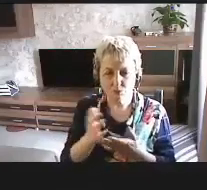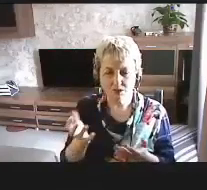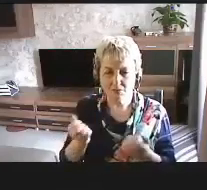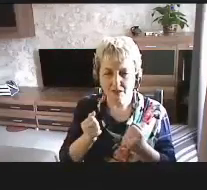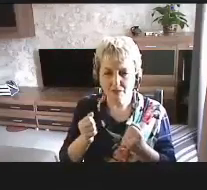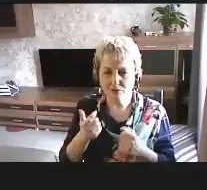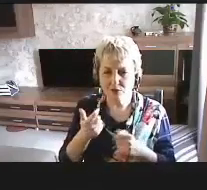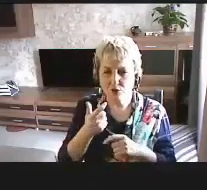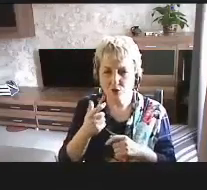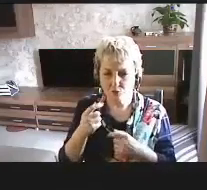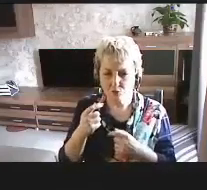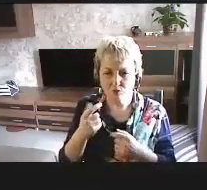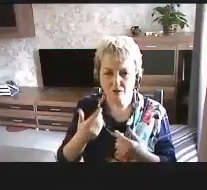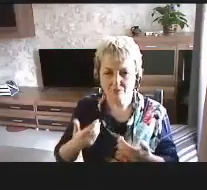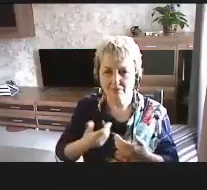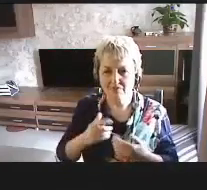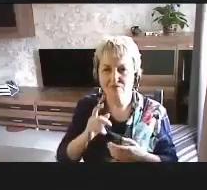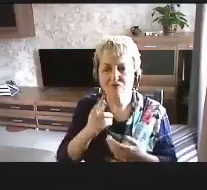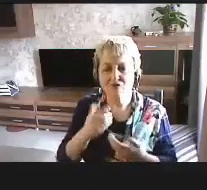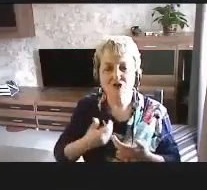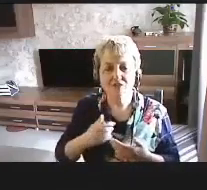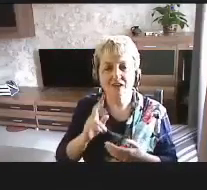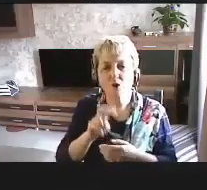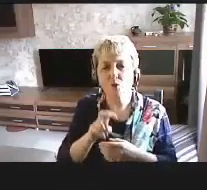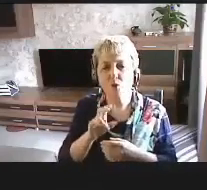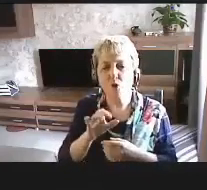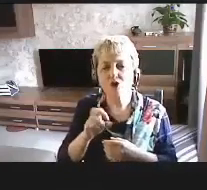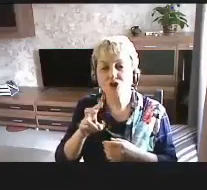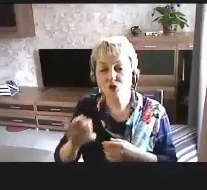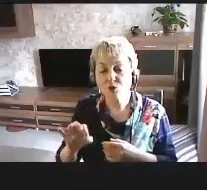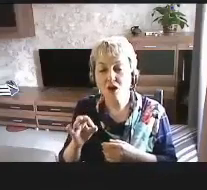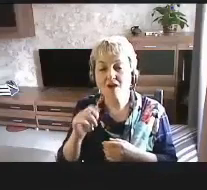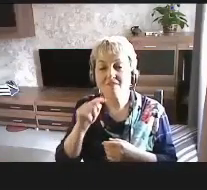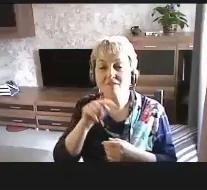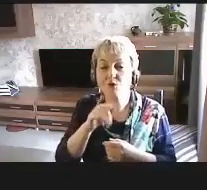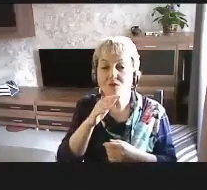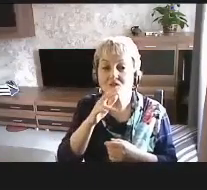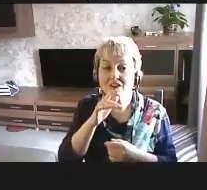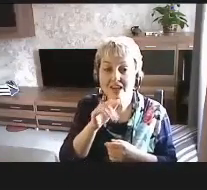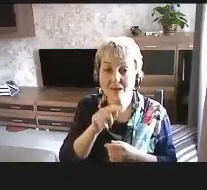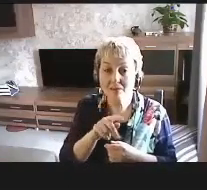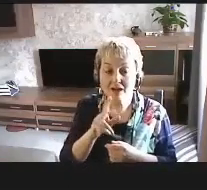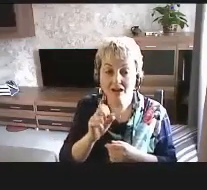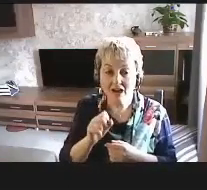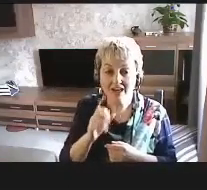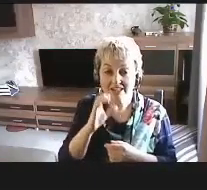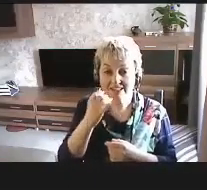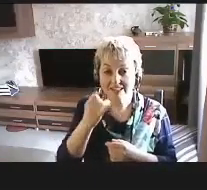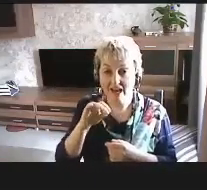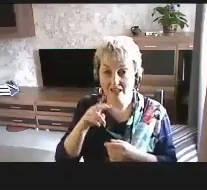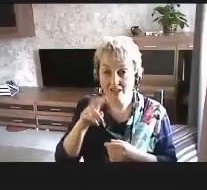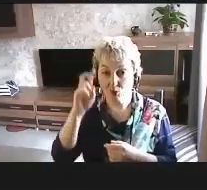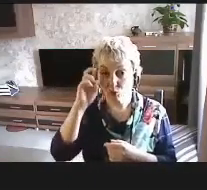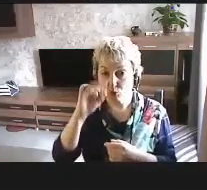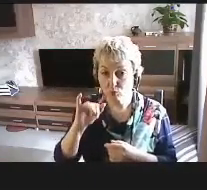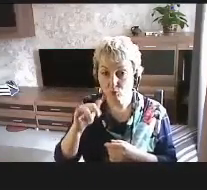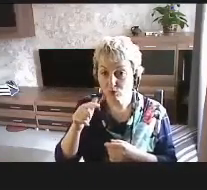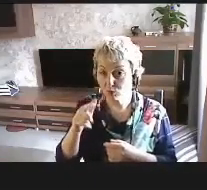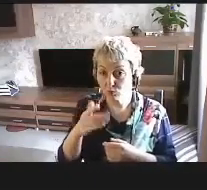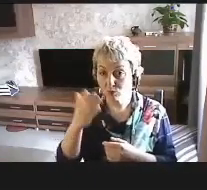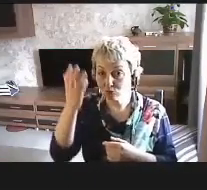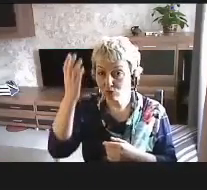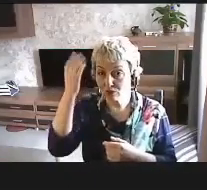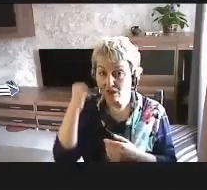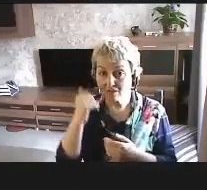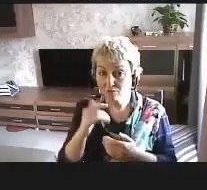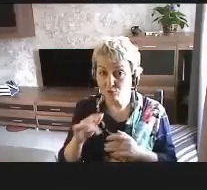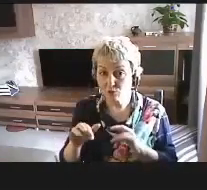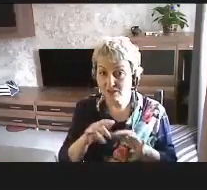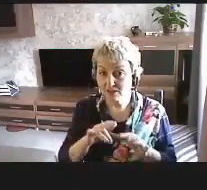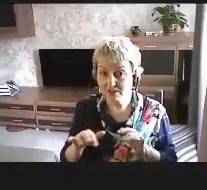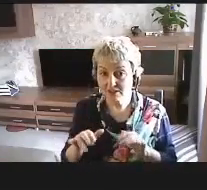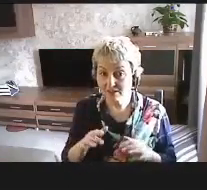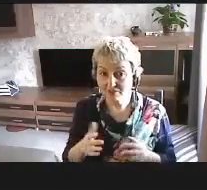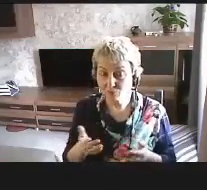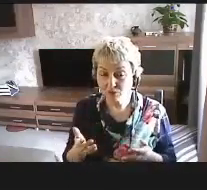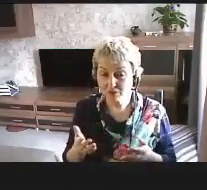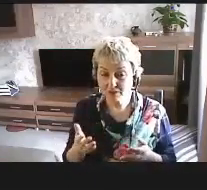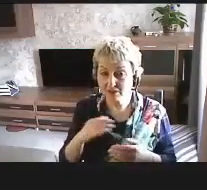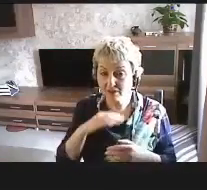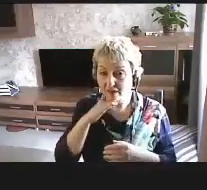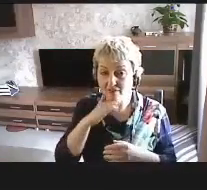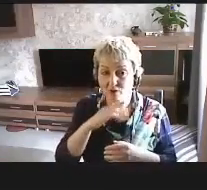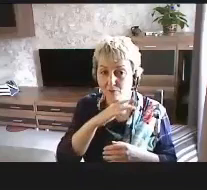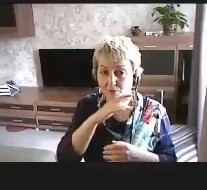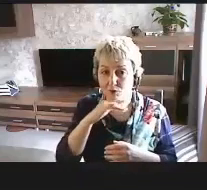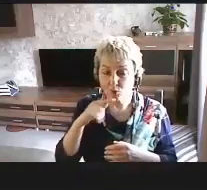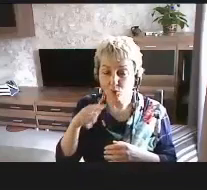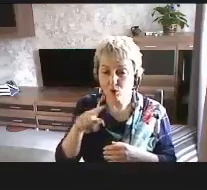очно, в то время, как, в принципе, сайт госуслуг действует уже давно и довольно